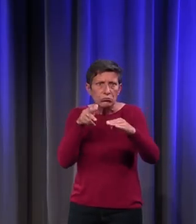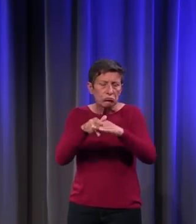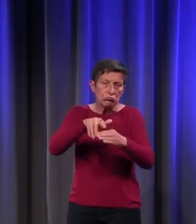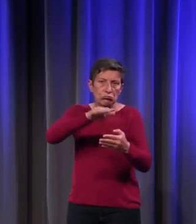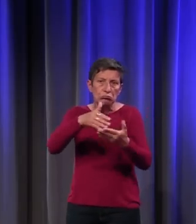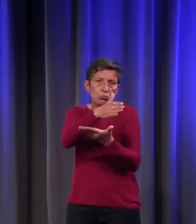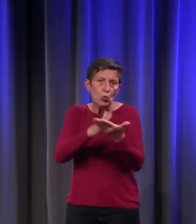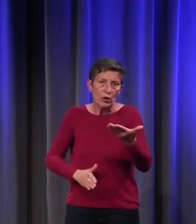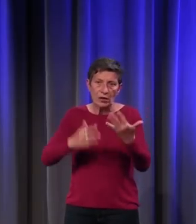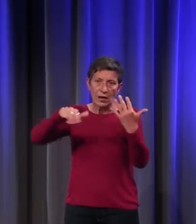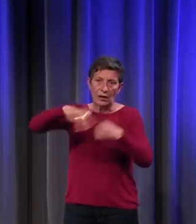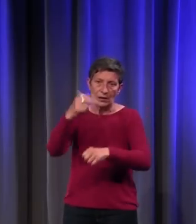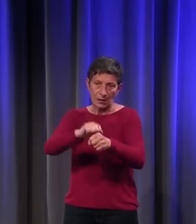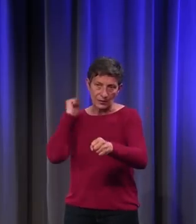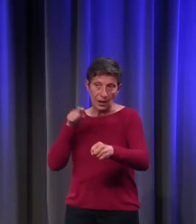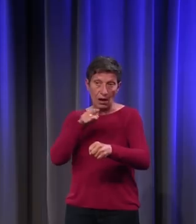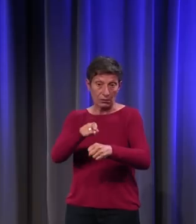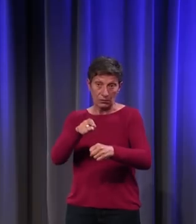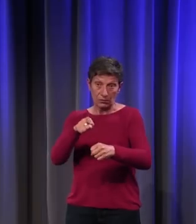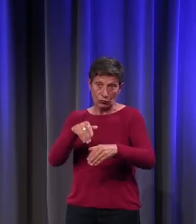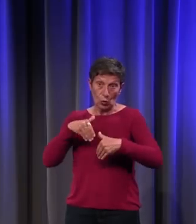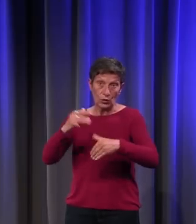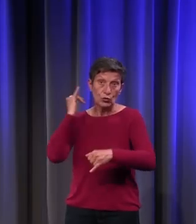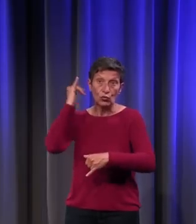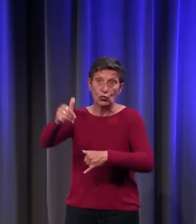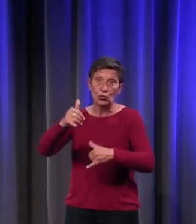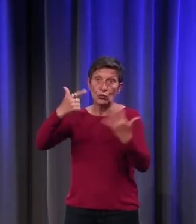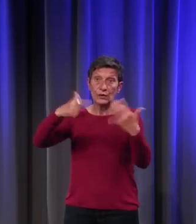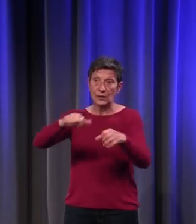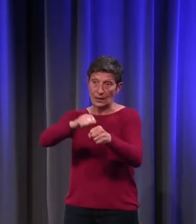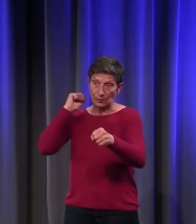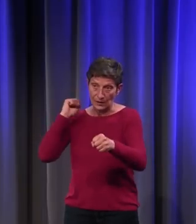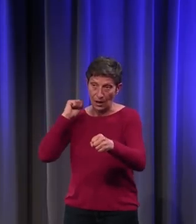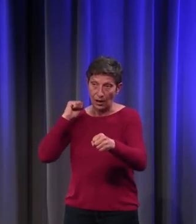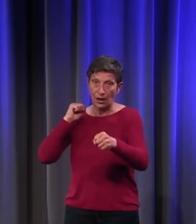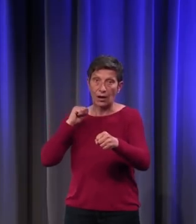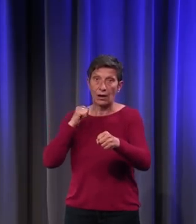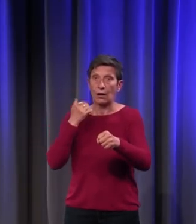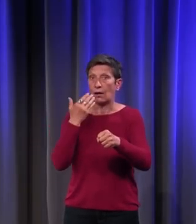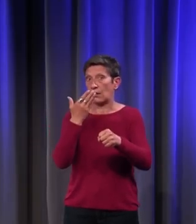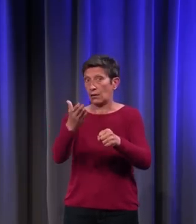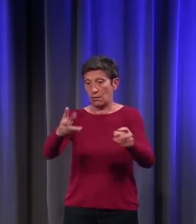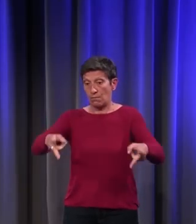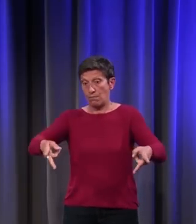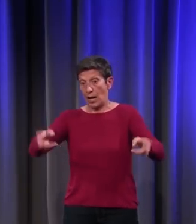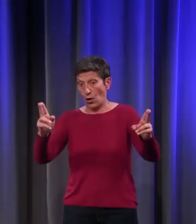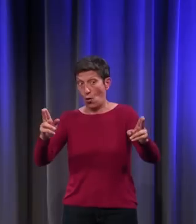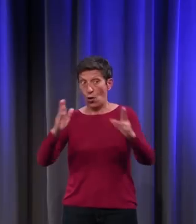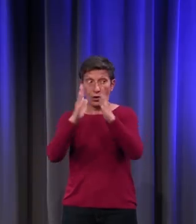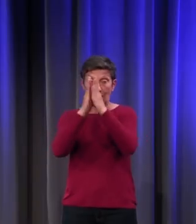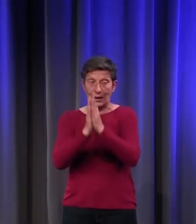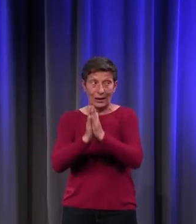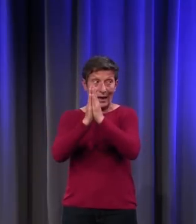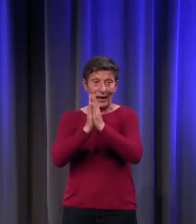milieu du XIIIe siècle et vont durer jusqu'en plein XVIIe siècle. C'est-à-dire que c'est la période où l'Église